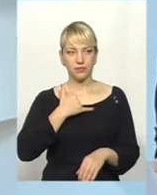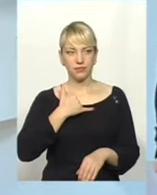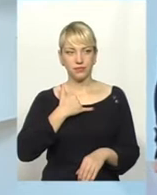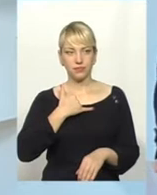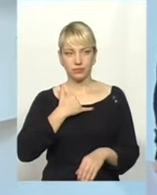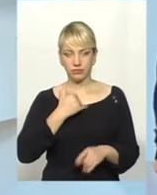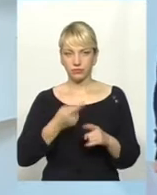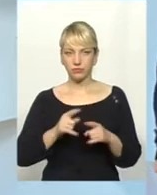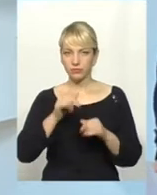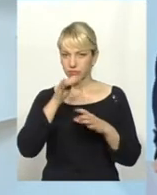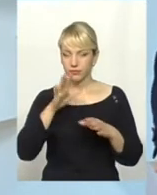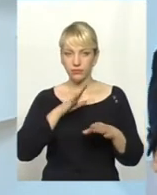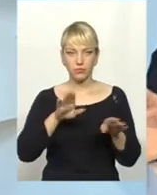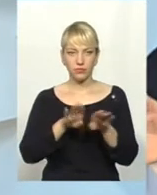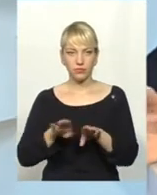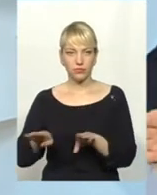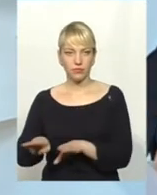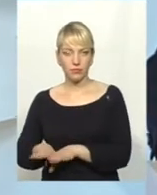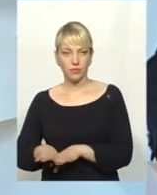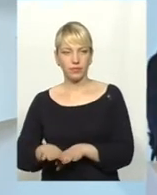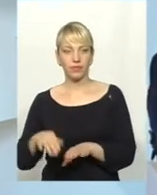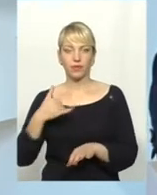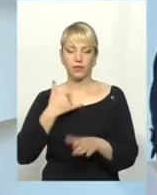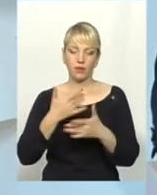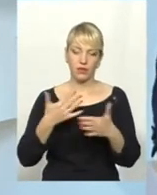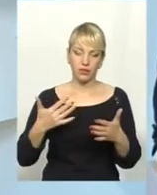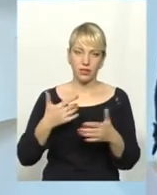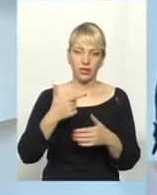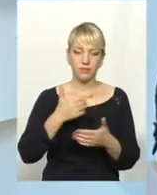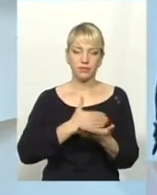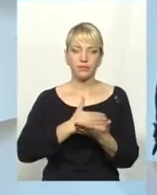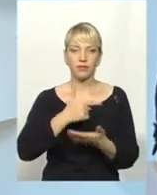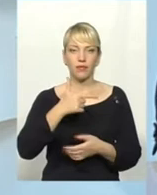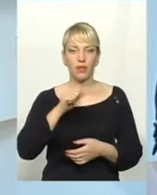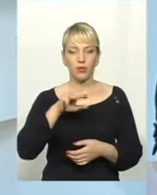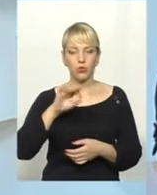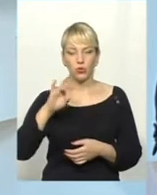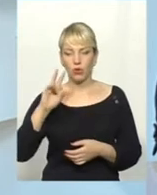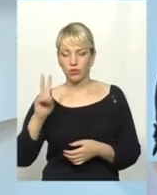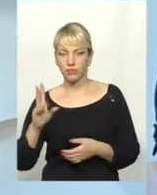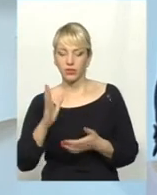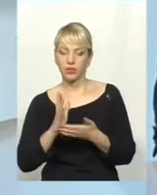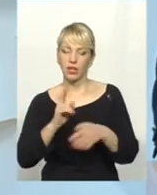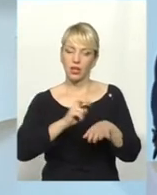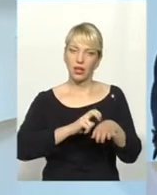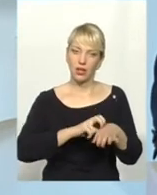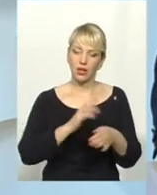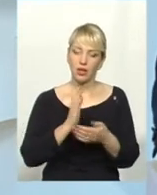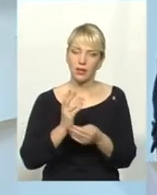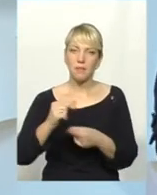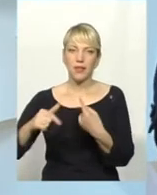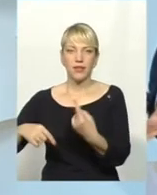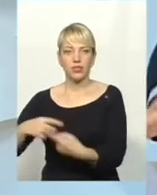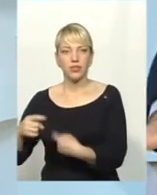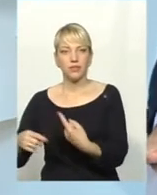все не може бути однаково, є різного готунку. Є лікарі, є менеджери. Є різного готунку